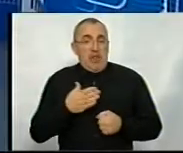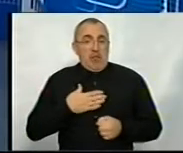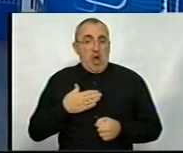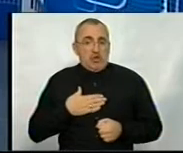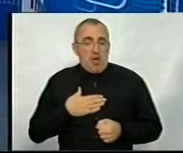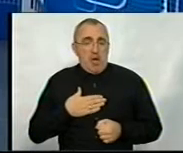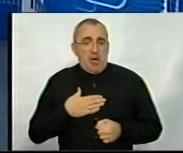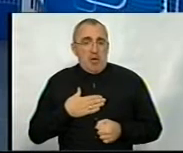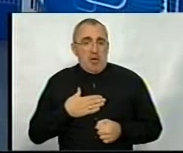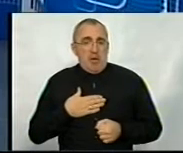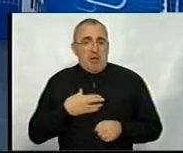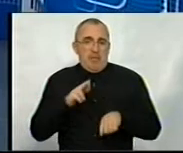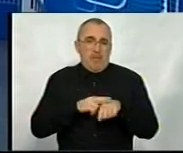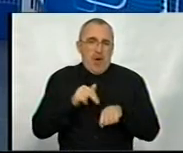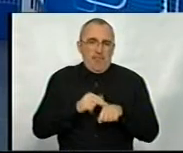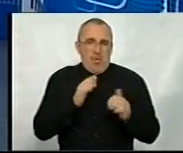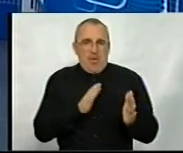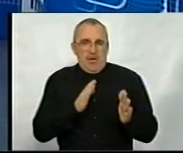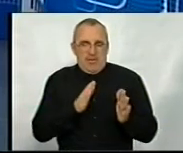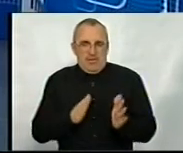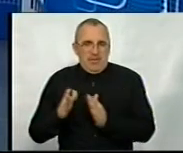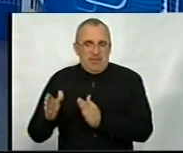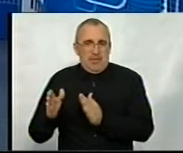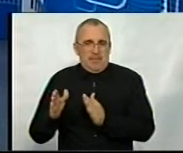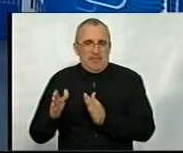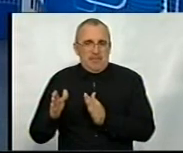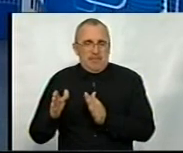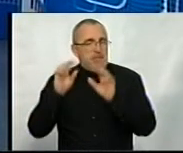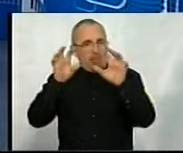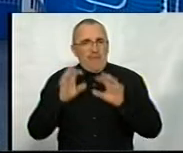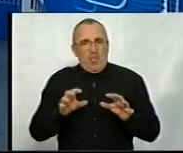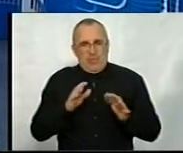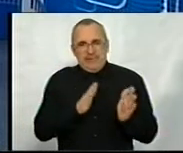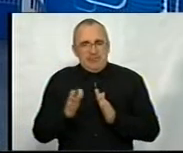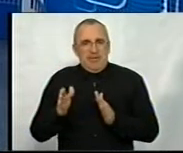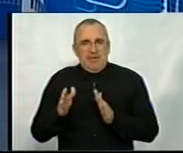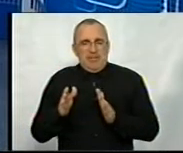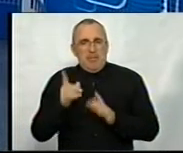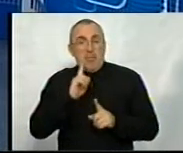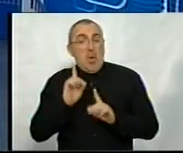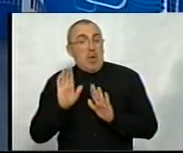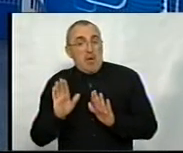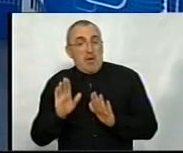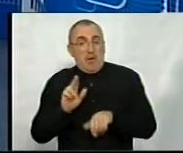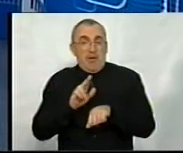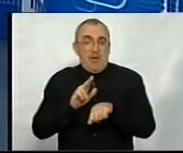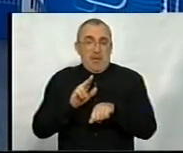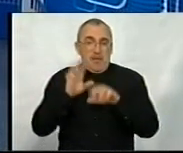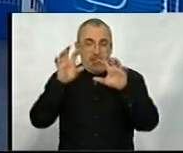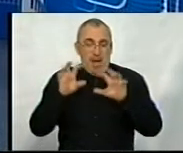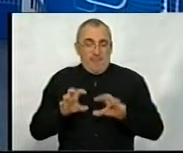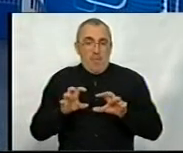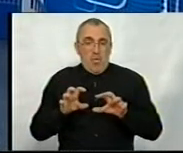правоохоронна система таким чином побудована, що вона не досить поворотка. Поки правоохоронці зможуть